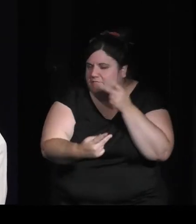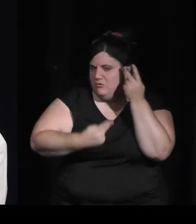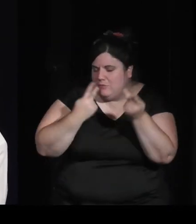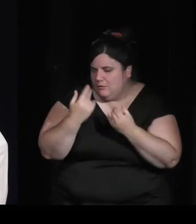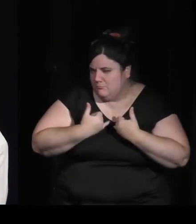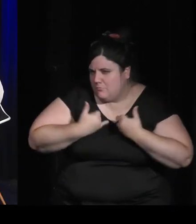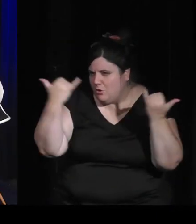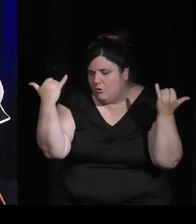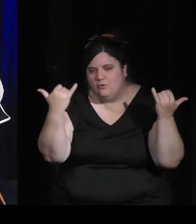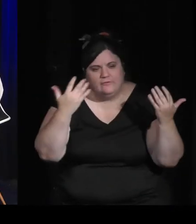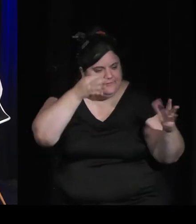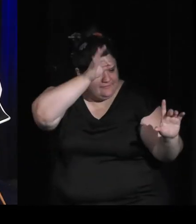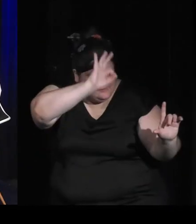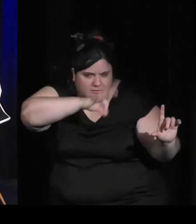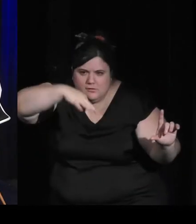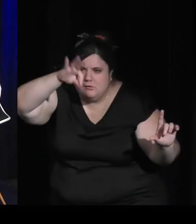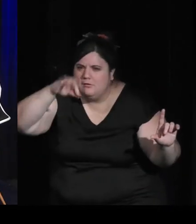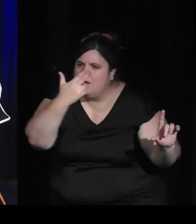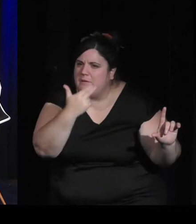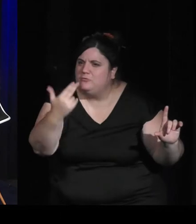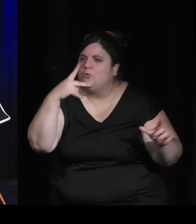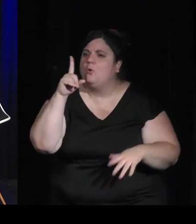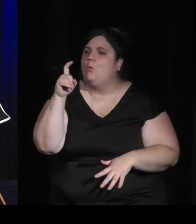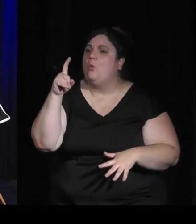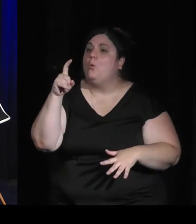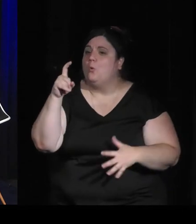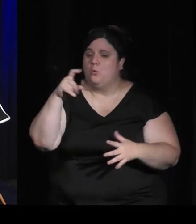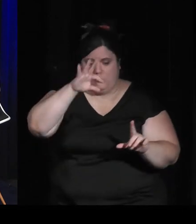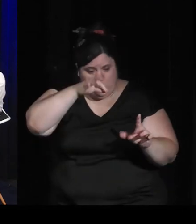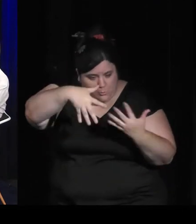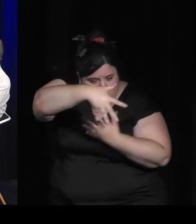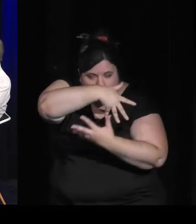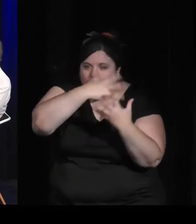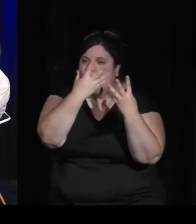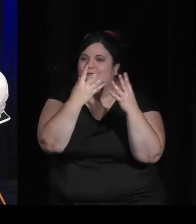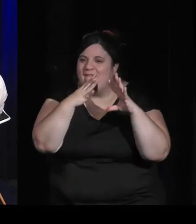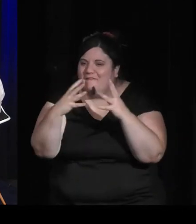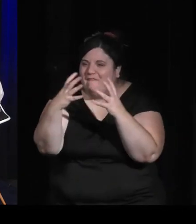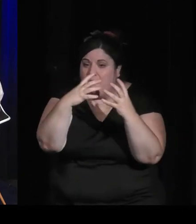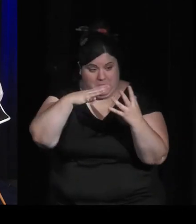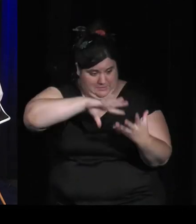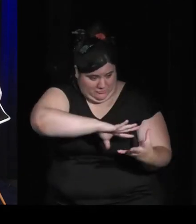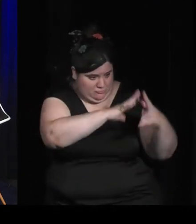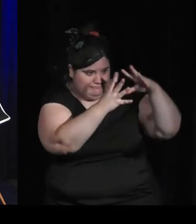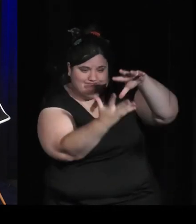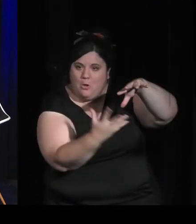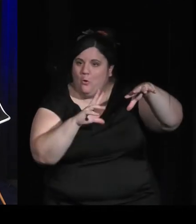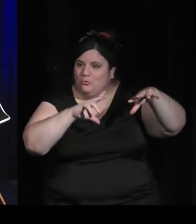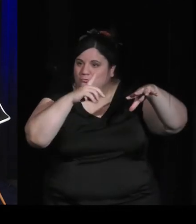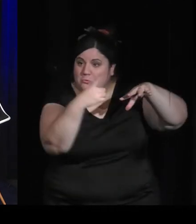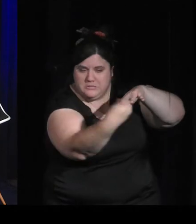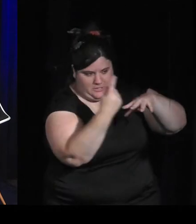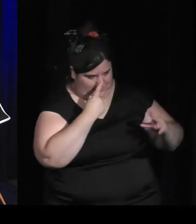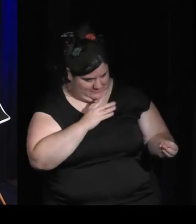modélisée en 3D. On va y revenir. À côté de moi, Vincent Berry. Bonjour, Vincent. Bonjour.